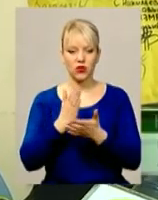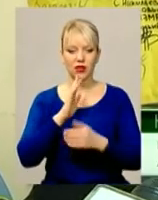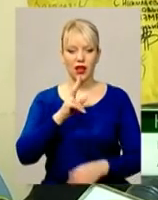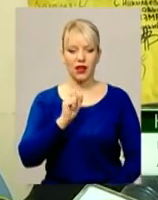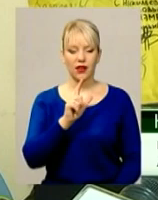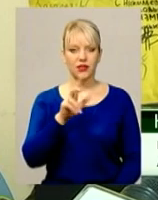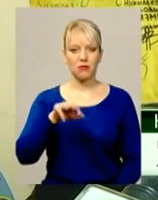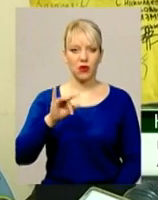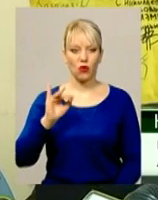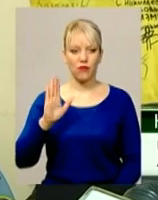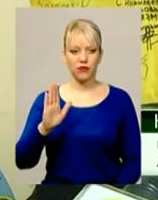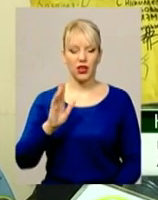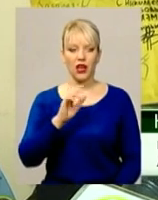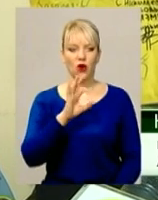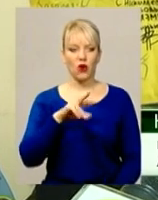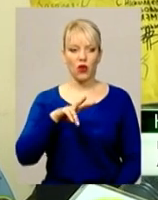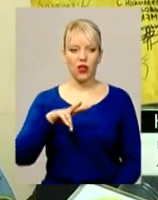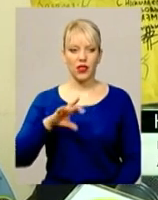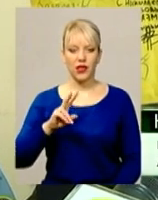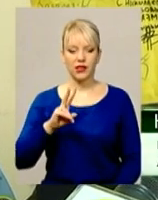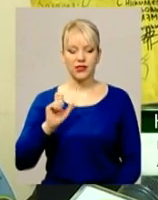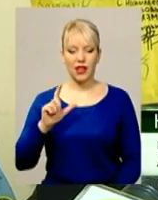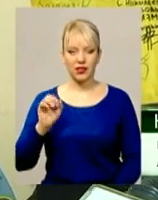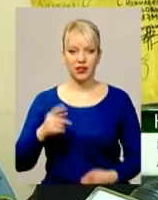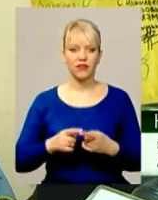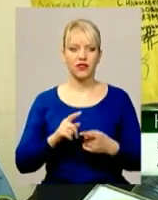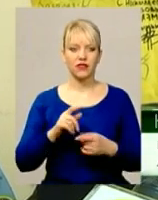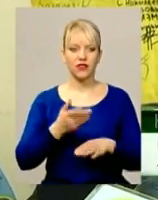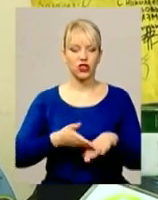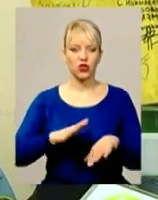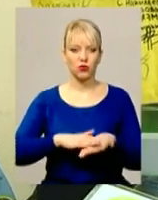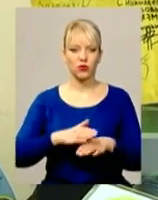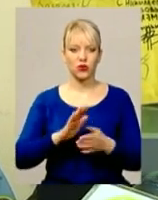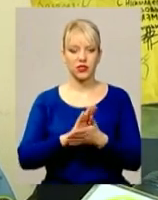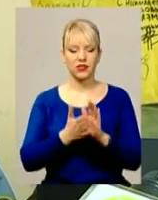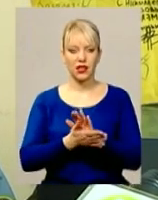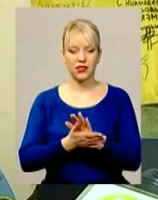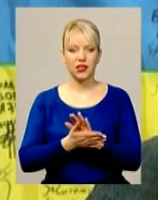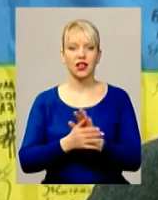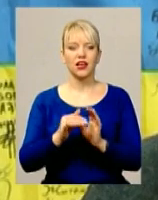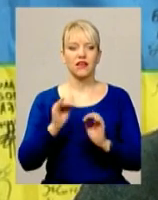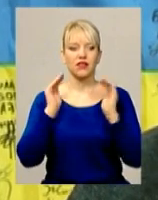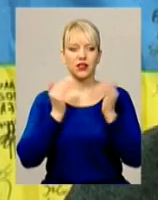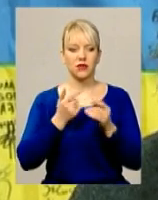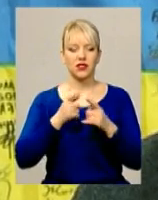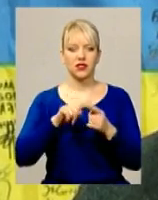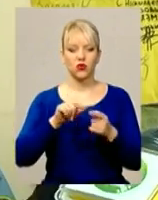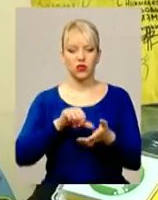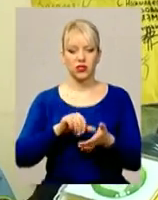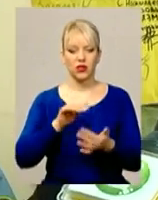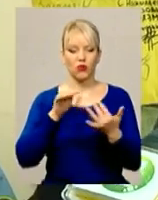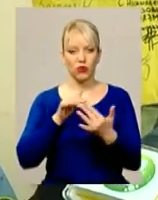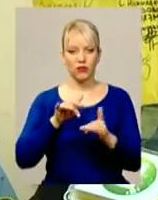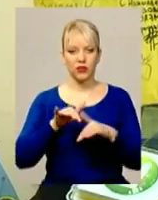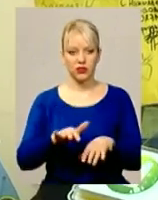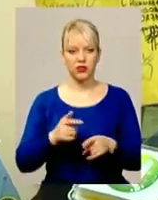Олександр в відділенні інтенсивної терапії в край важкому стані. Це учасник бойових дій. Він